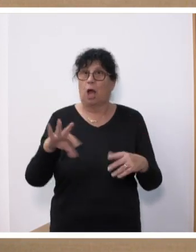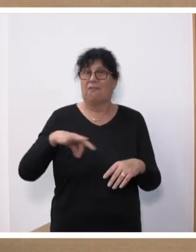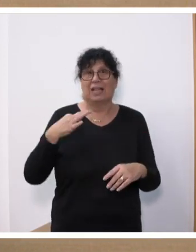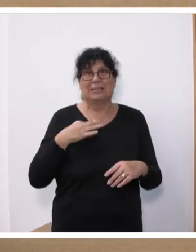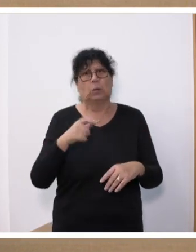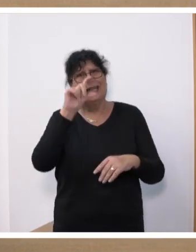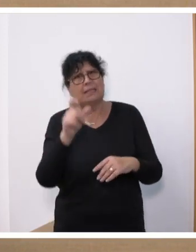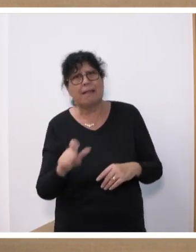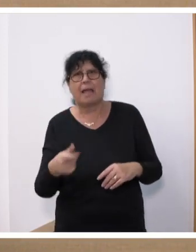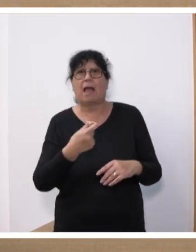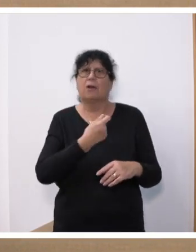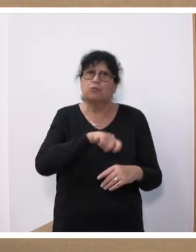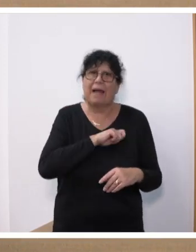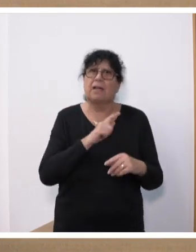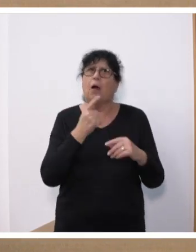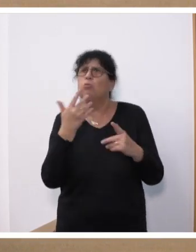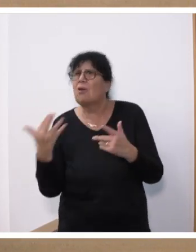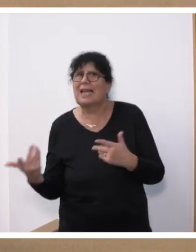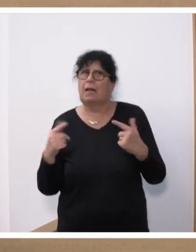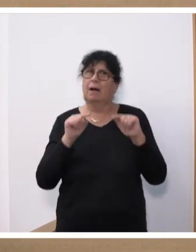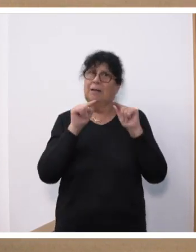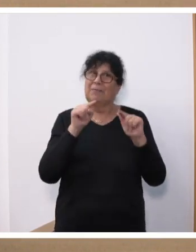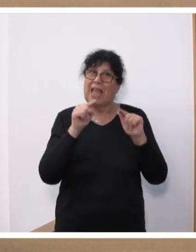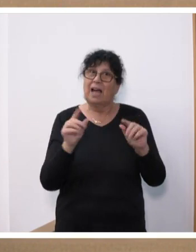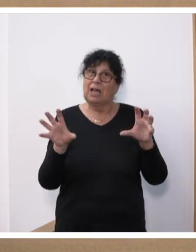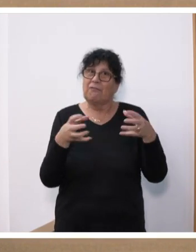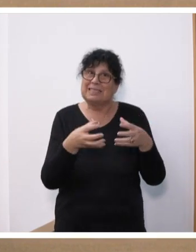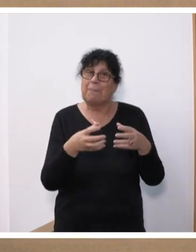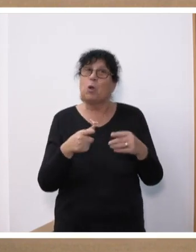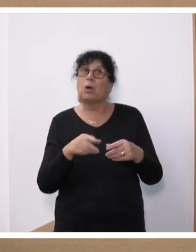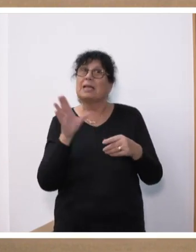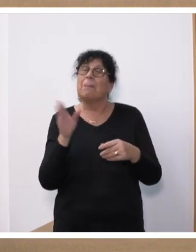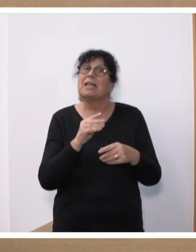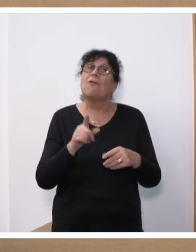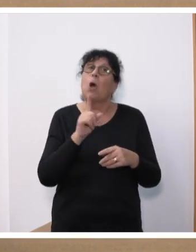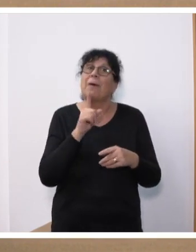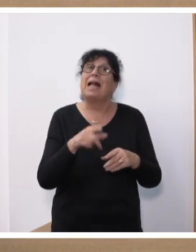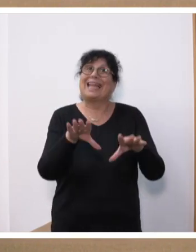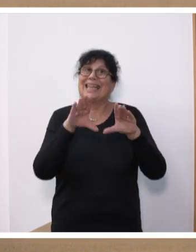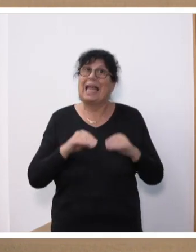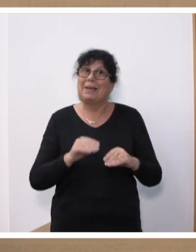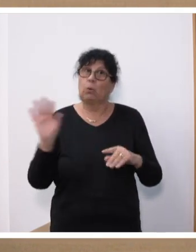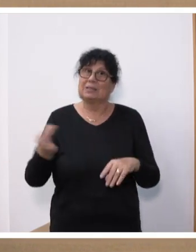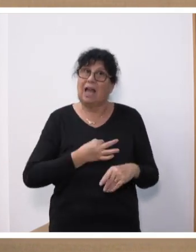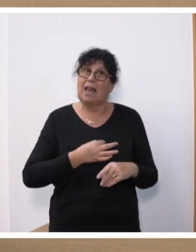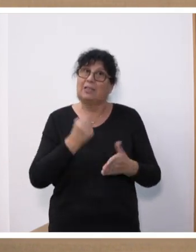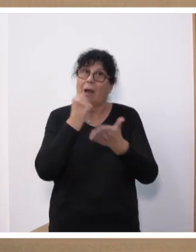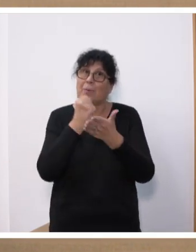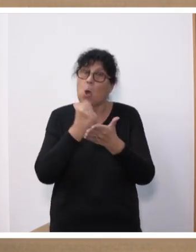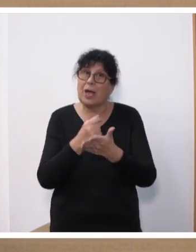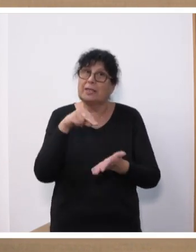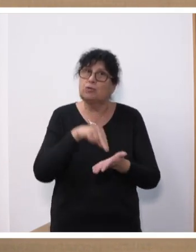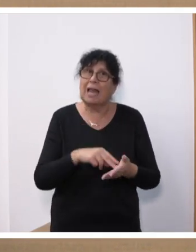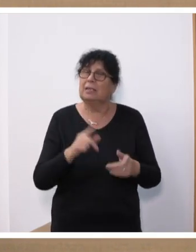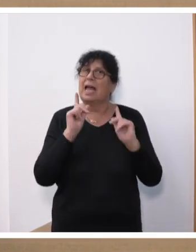Italiener, Spanier und so weiter, dass deren Versammlungen unter dem Vorbehalt der Genehmigung saarländischer Behörden stellen. Das ist etwas,